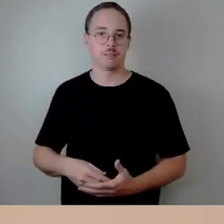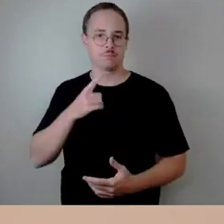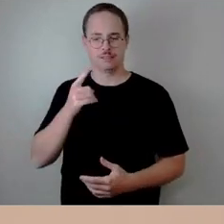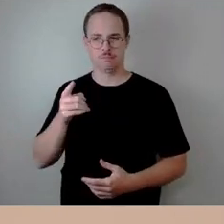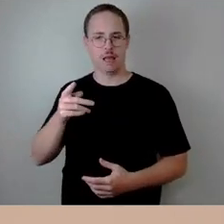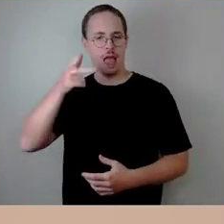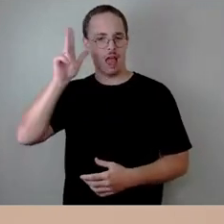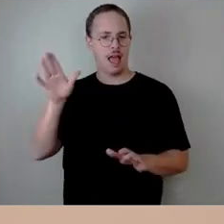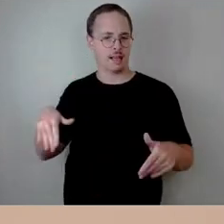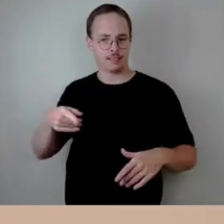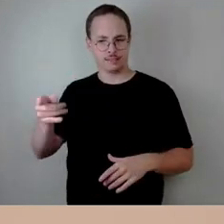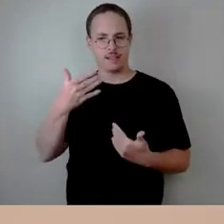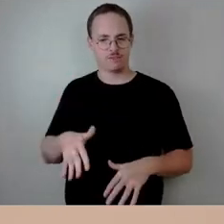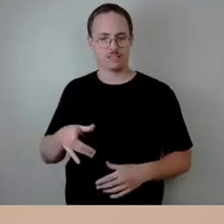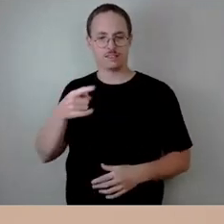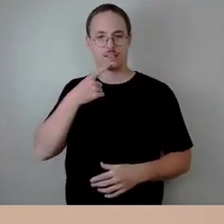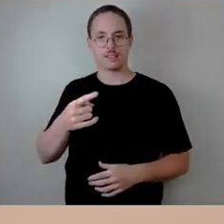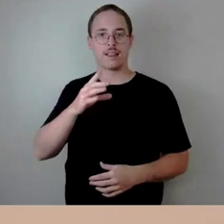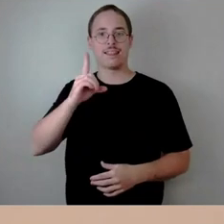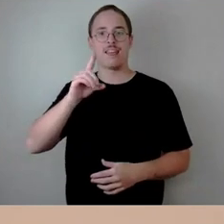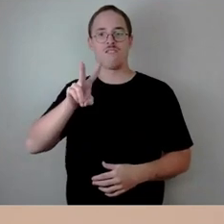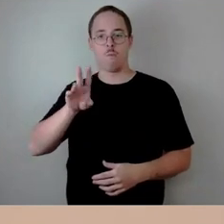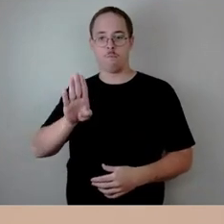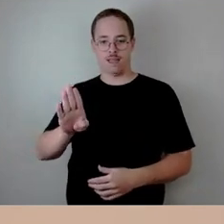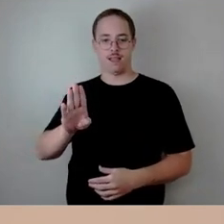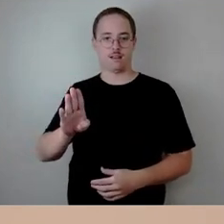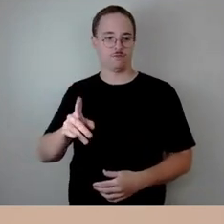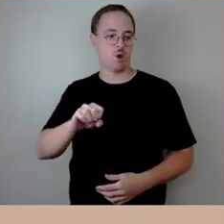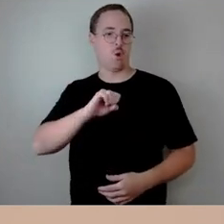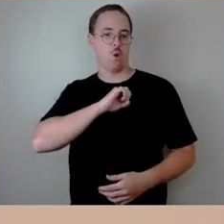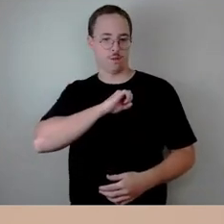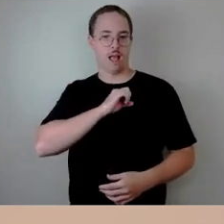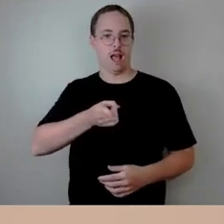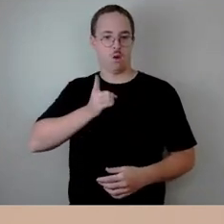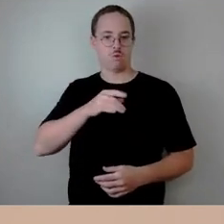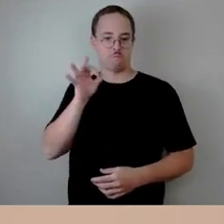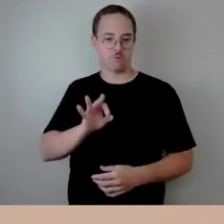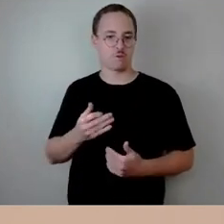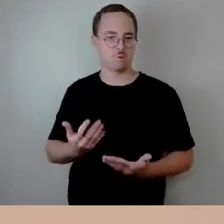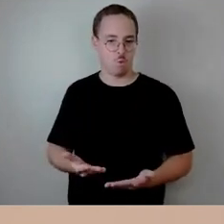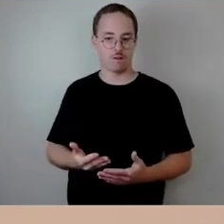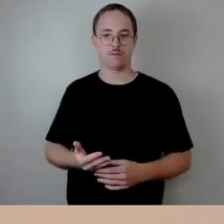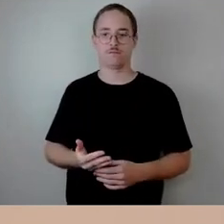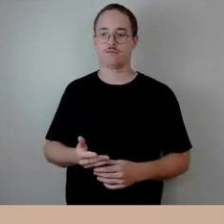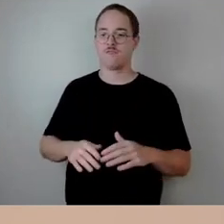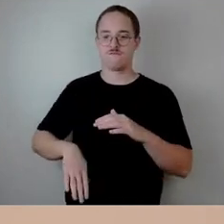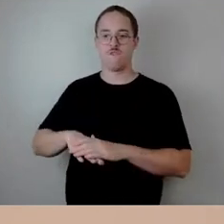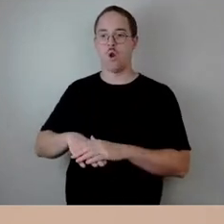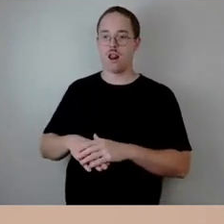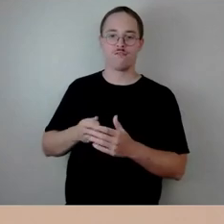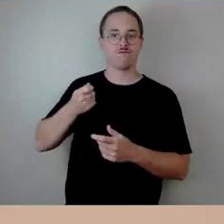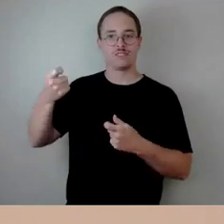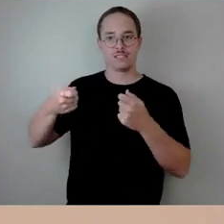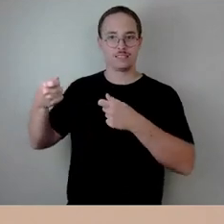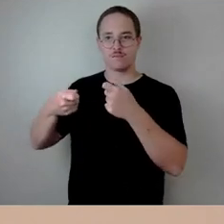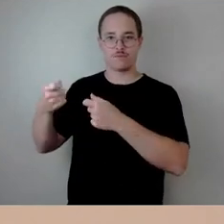gesagt wurde, die DVB gehört uns zu 100 Prozent. Sie ist nicht ausreichend ausfinanziert mit Landesgeldern, mit